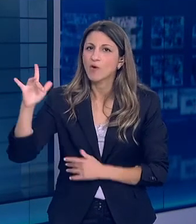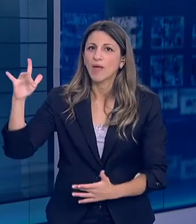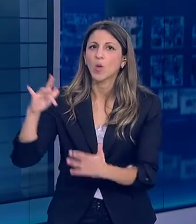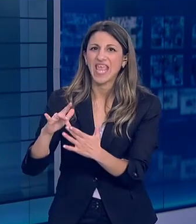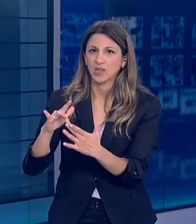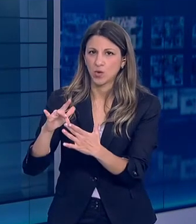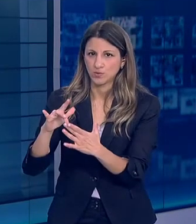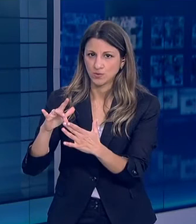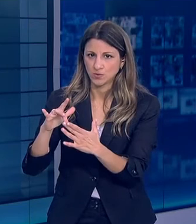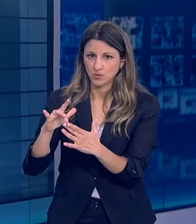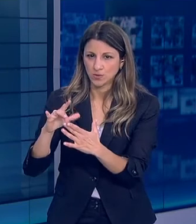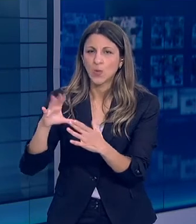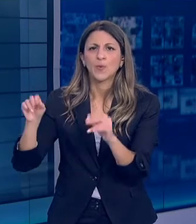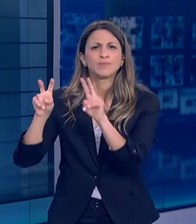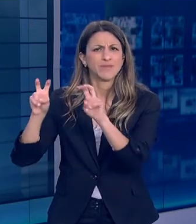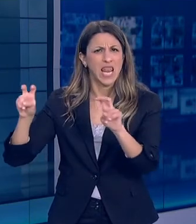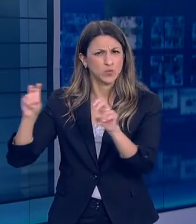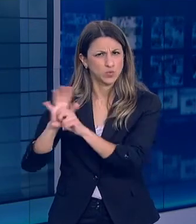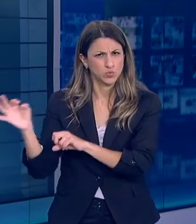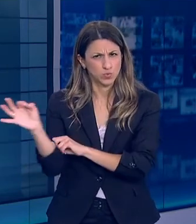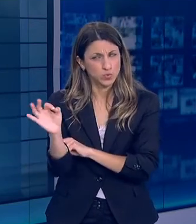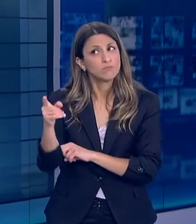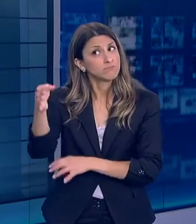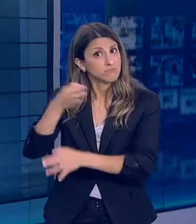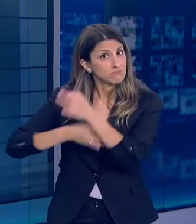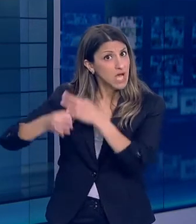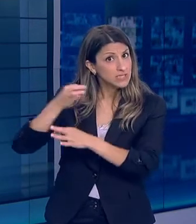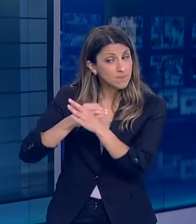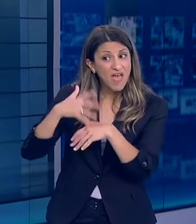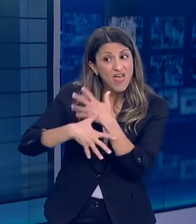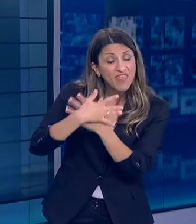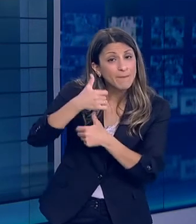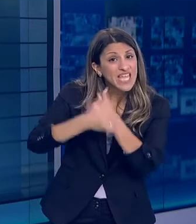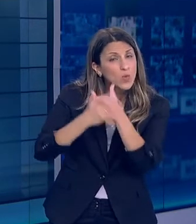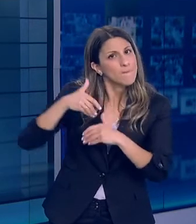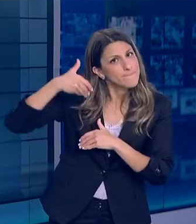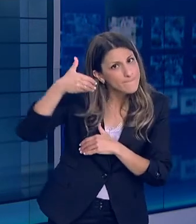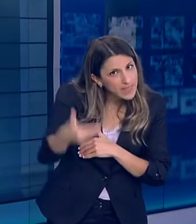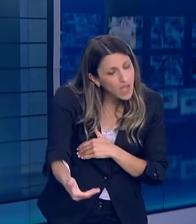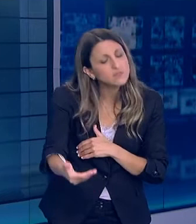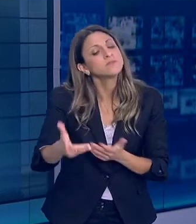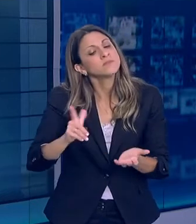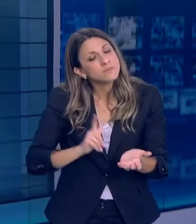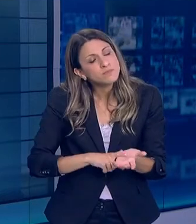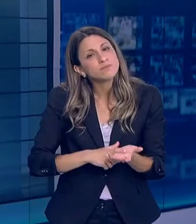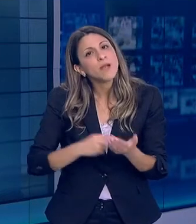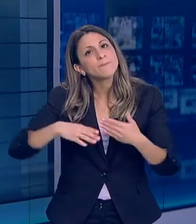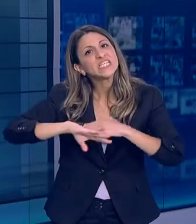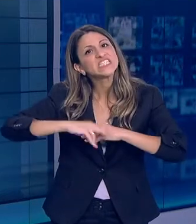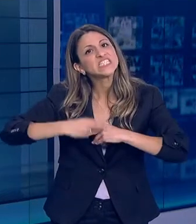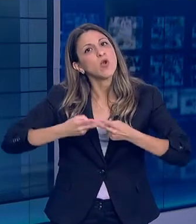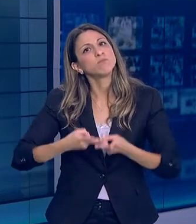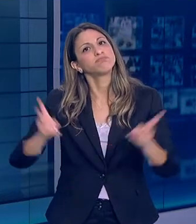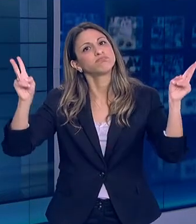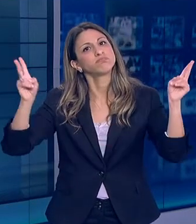Κέντρου Ελέγχου Και της Ευρωπαϊκής Επιτροπής Η οποία λέει ότι από τις 15 Ιουνίου και μετά Θα πρέπει με κάποιο τρόπο να ανοίξουν τα ευρωπαϊκά